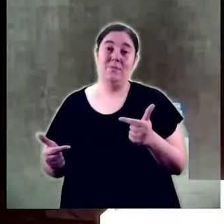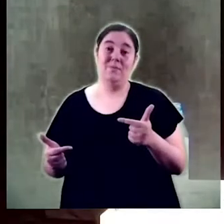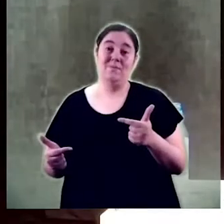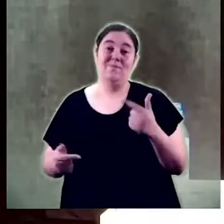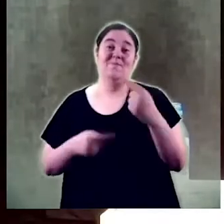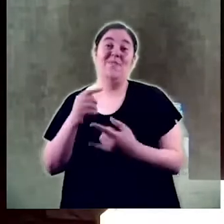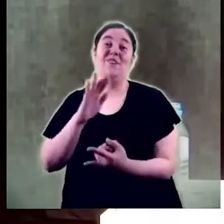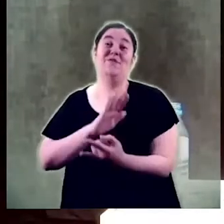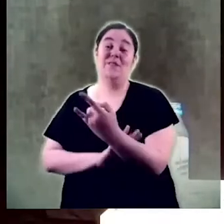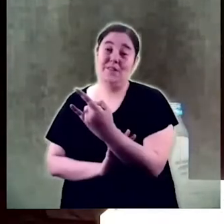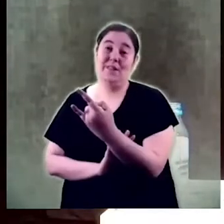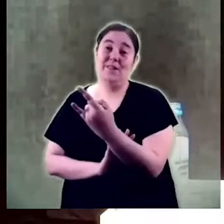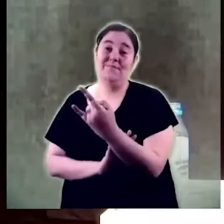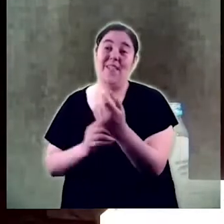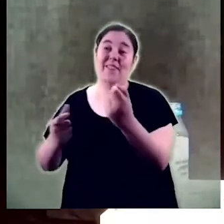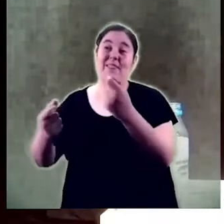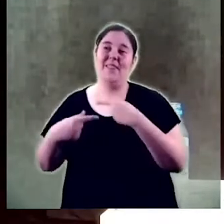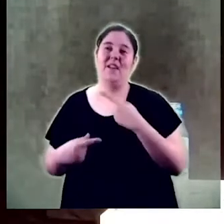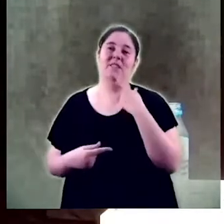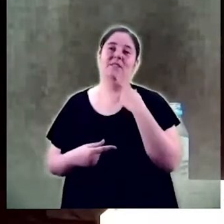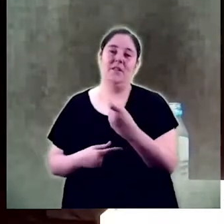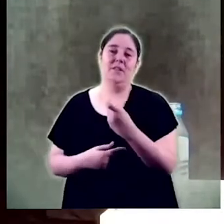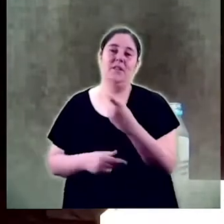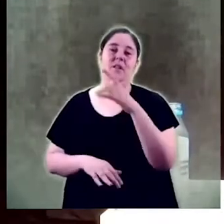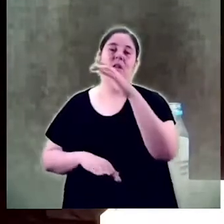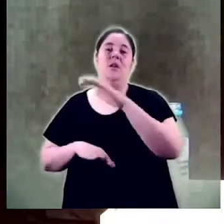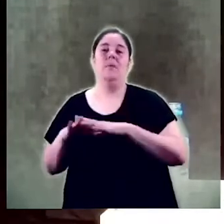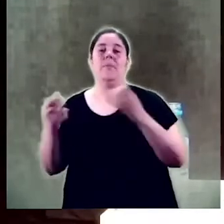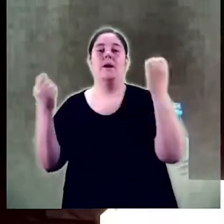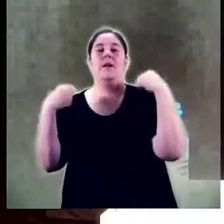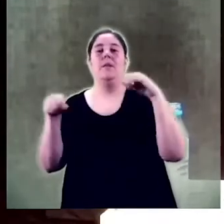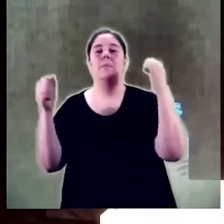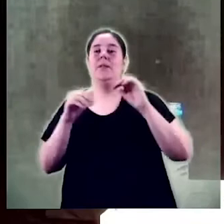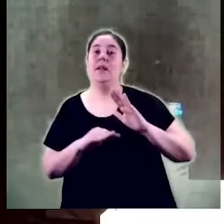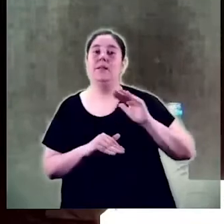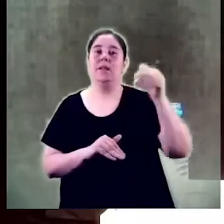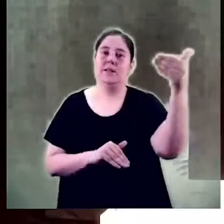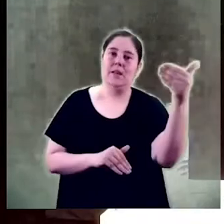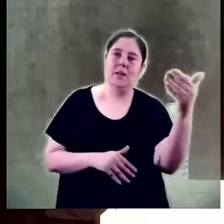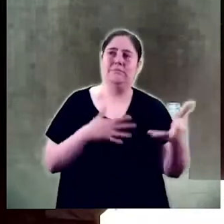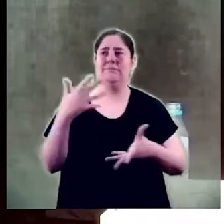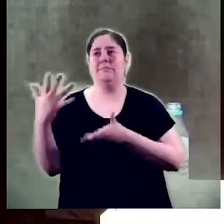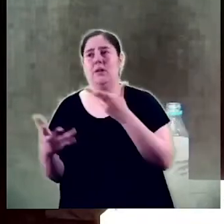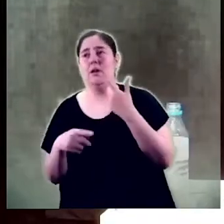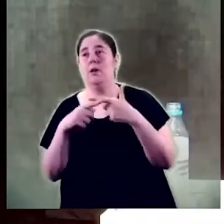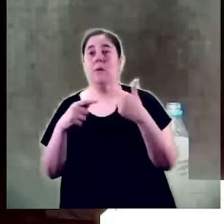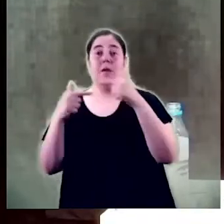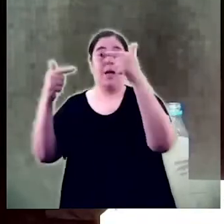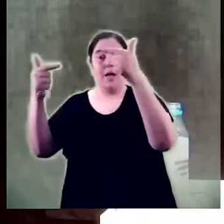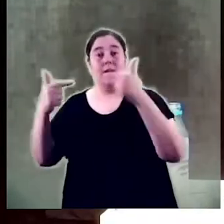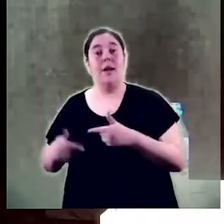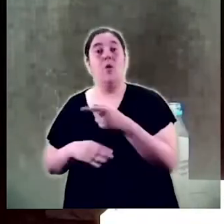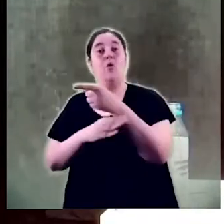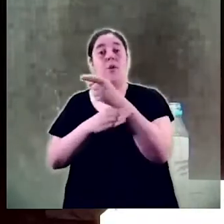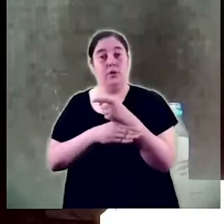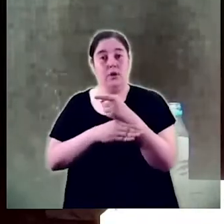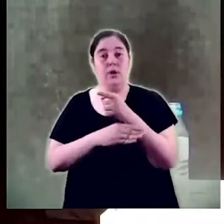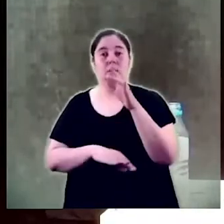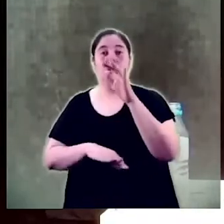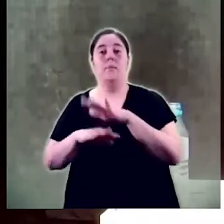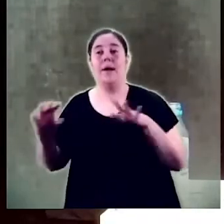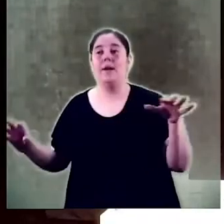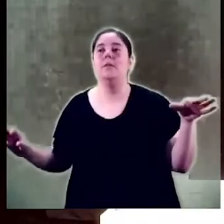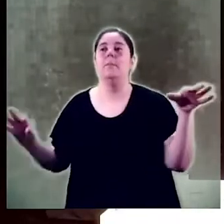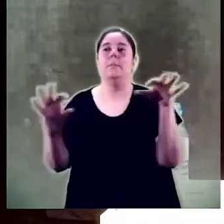constitució ha estat dificultar-nos la realització òptima de les pràctiques externes que en el grau són obligatòries justament